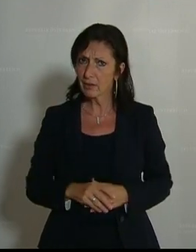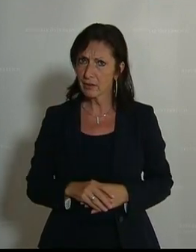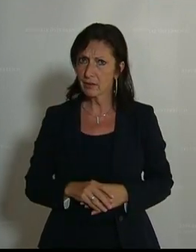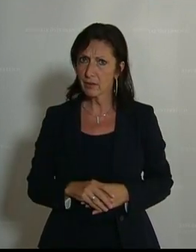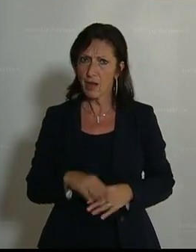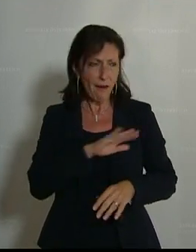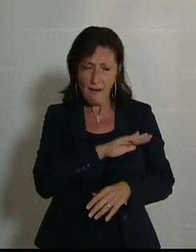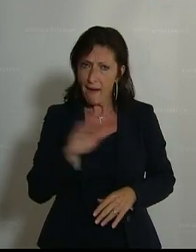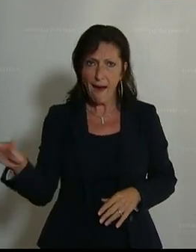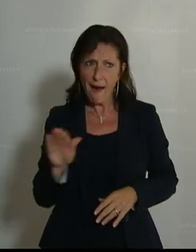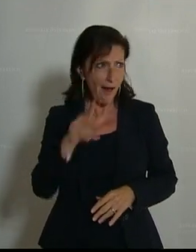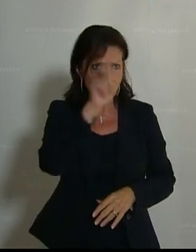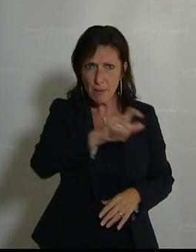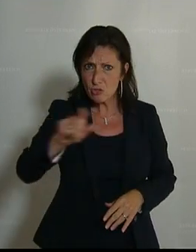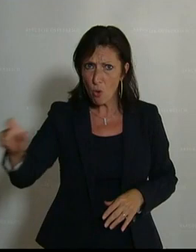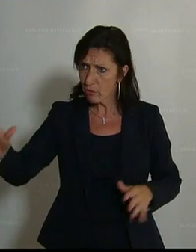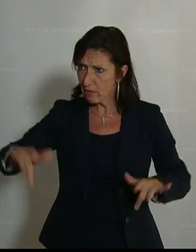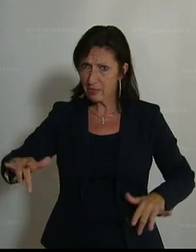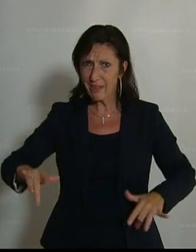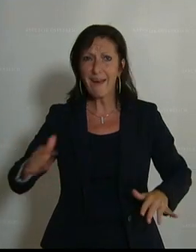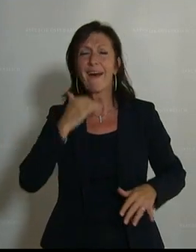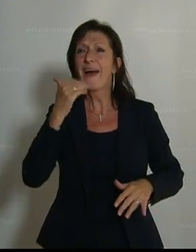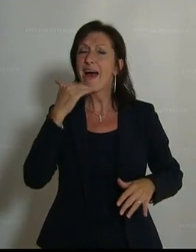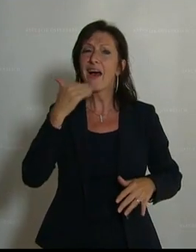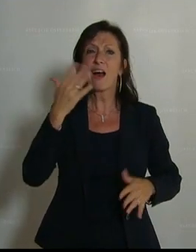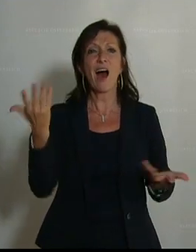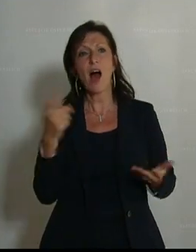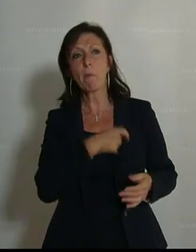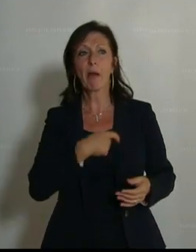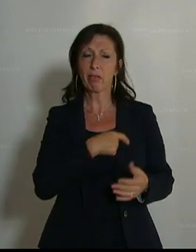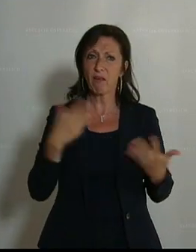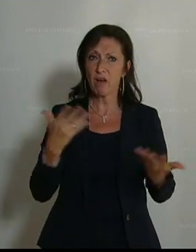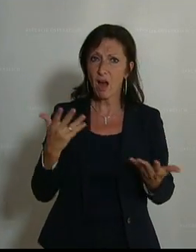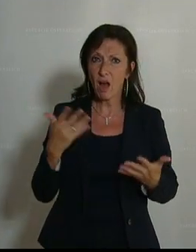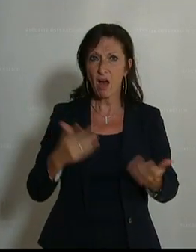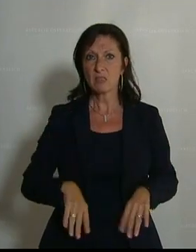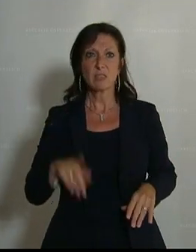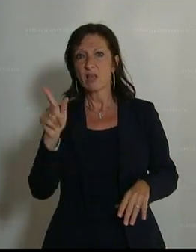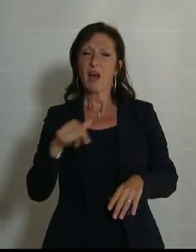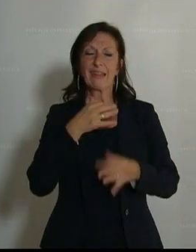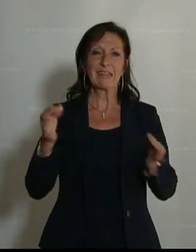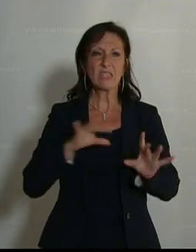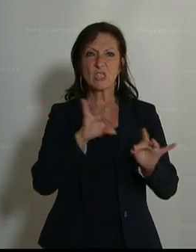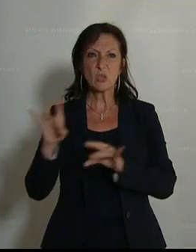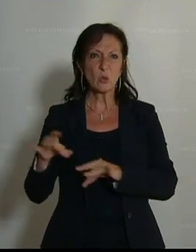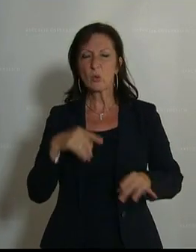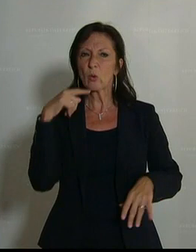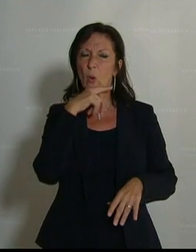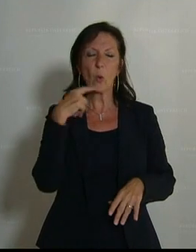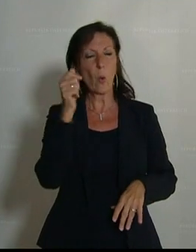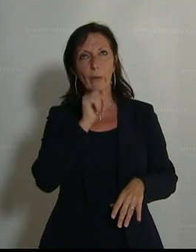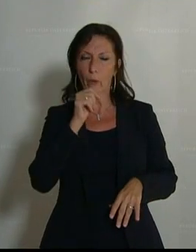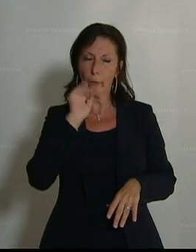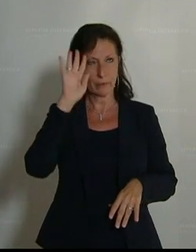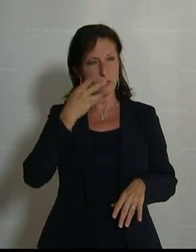Nämlich alle, die wir hier sitzen, unabhängig von den Parteifarben, weil Altersarmut in Österreich ist nicht rot, nicht grün, nicht pink, nicht blau, nicht